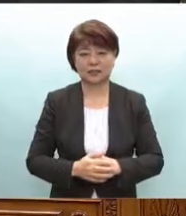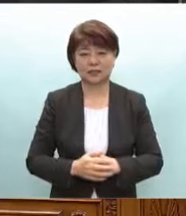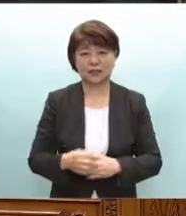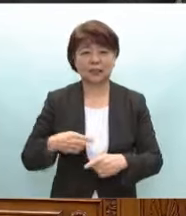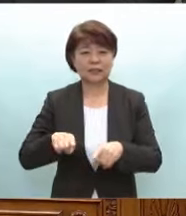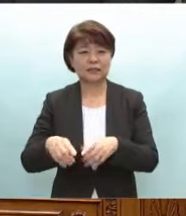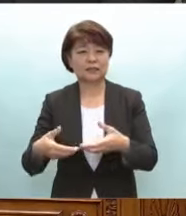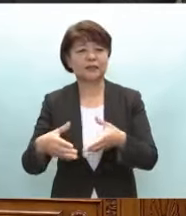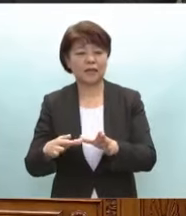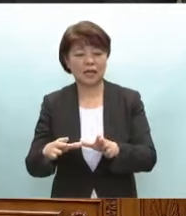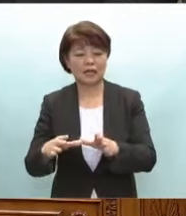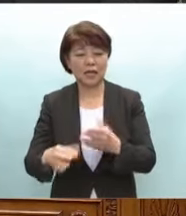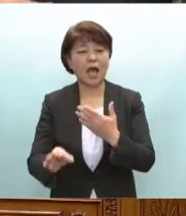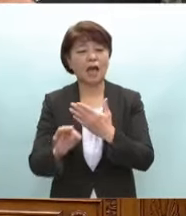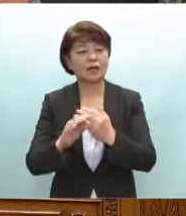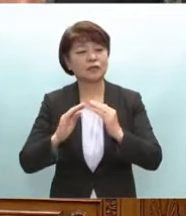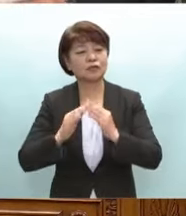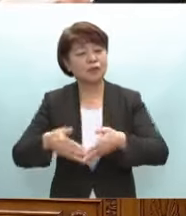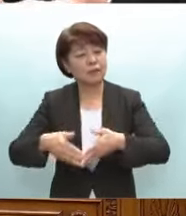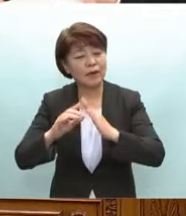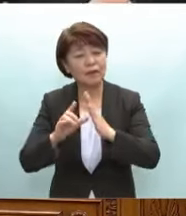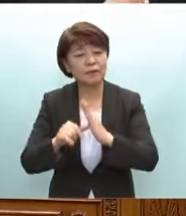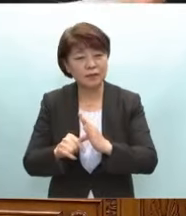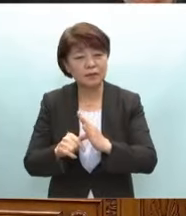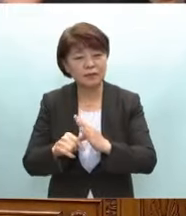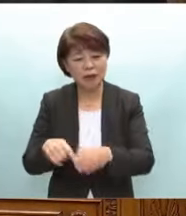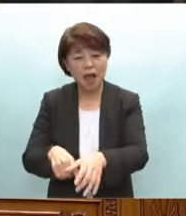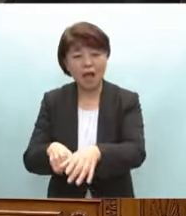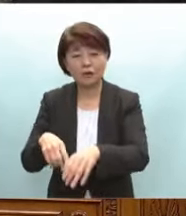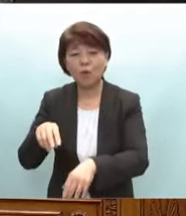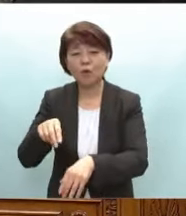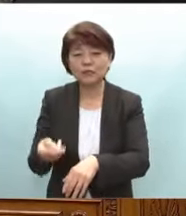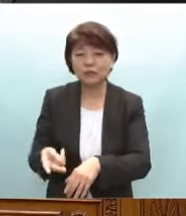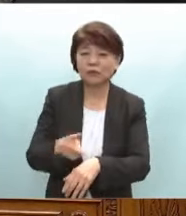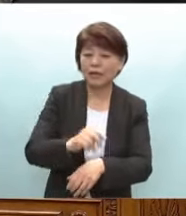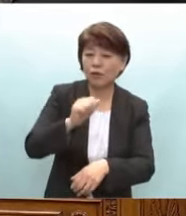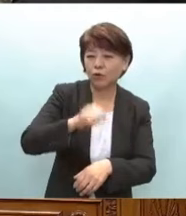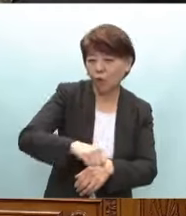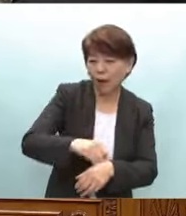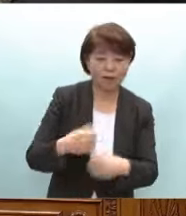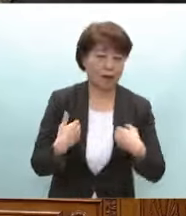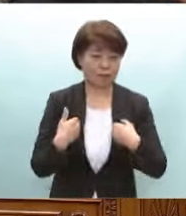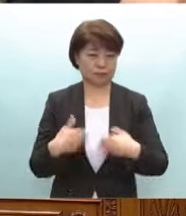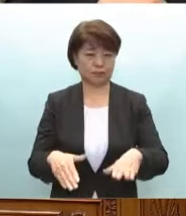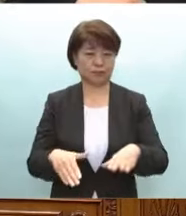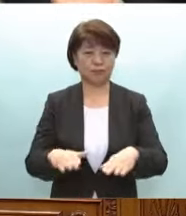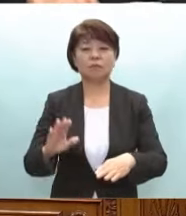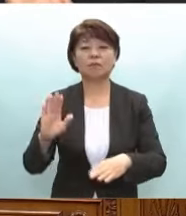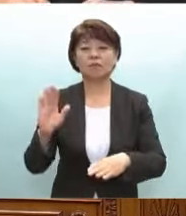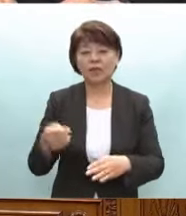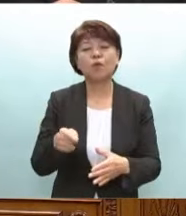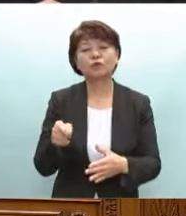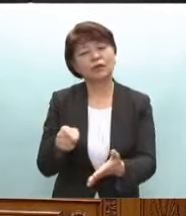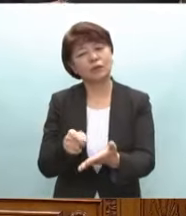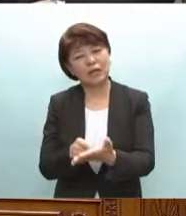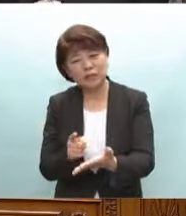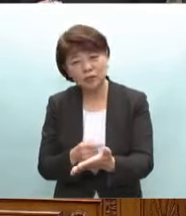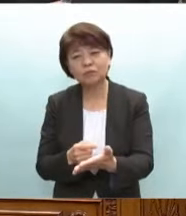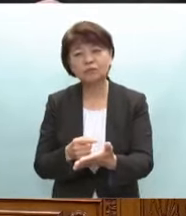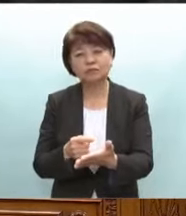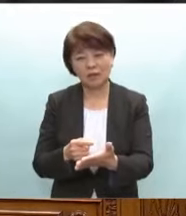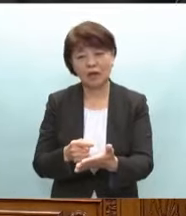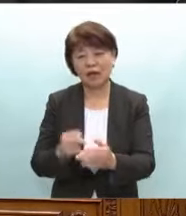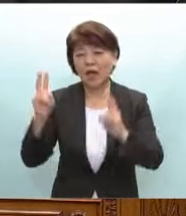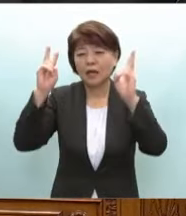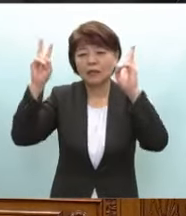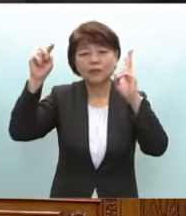仮設住宅建設の場合農地の転用許可は不要とされましたがそれだけでも足りず被災地の企業で家を